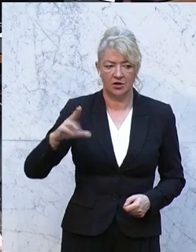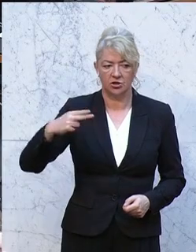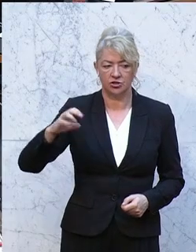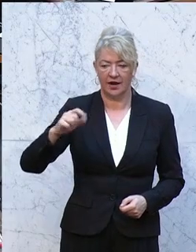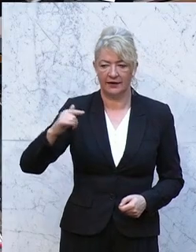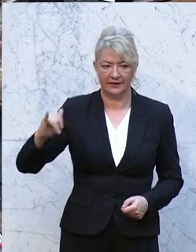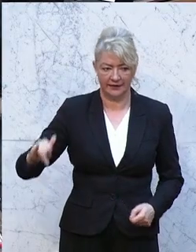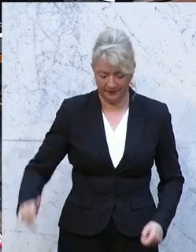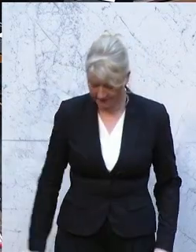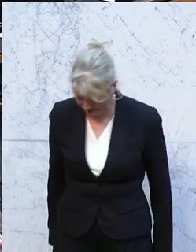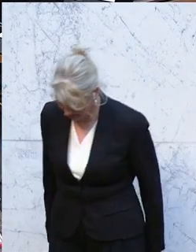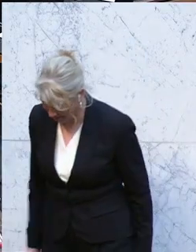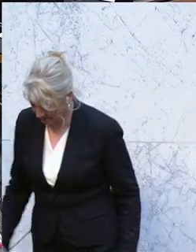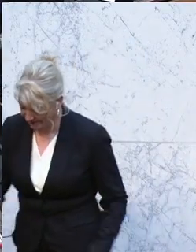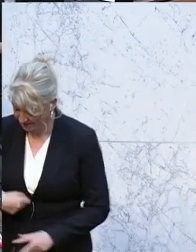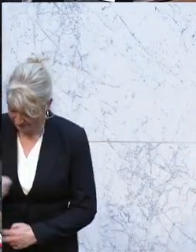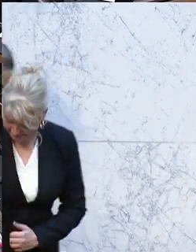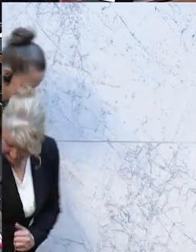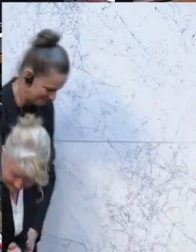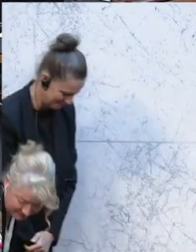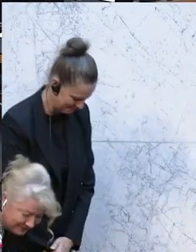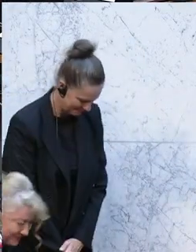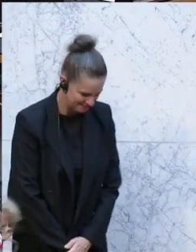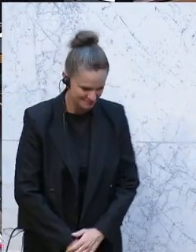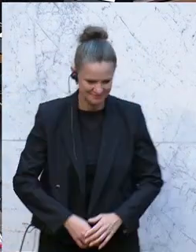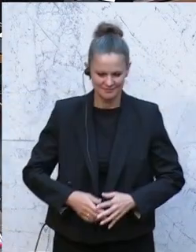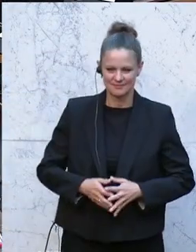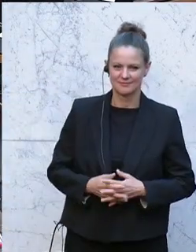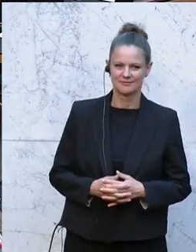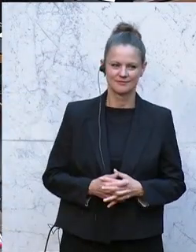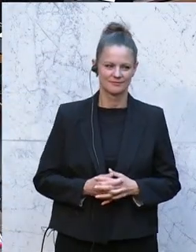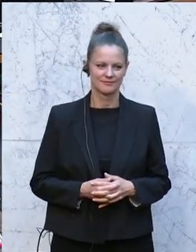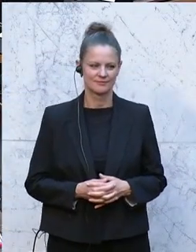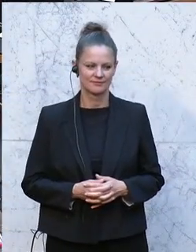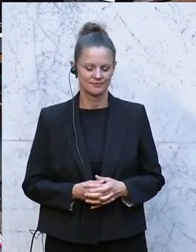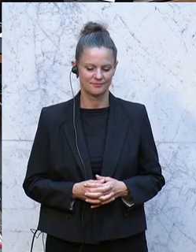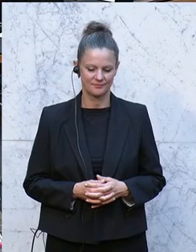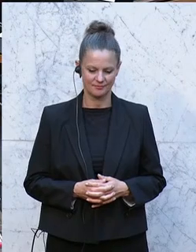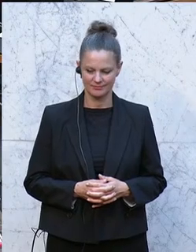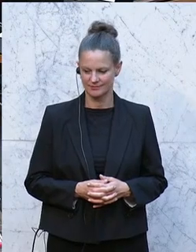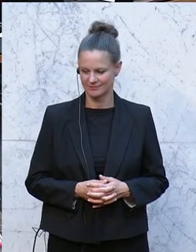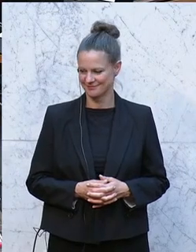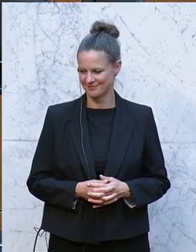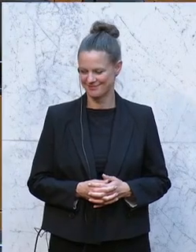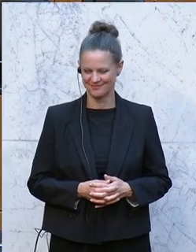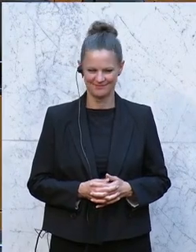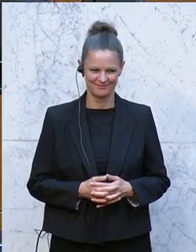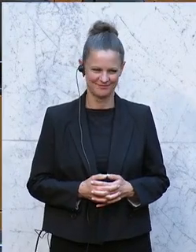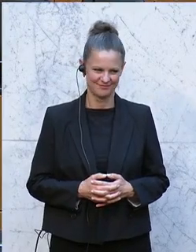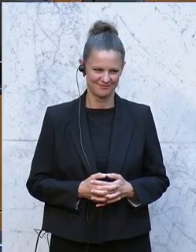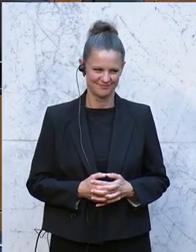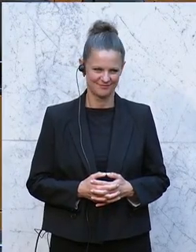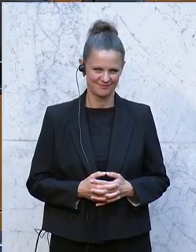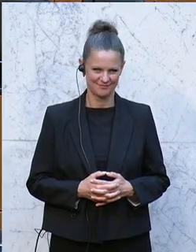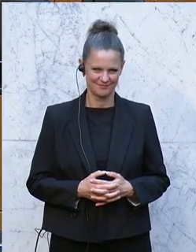Janik Schetti, in Wien geboren und Innsbruck-Gymnasium in Wien, auch ein JUS-Studium abgeschlossen von den